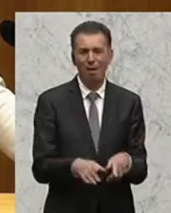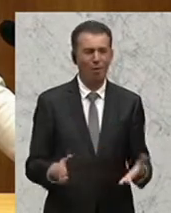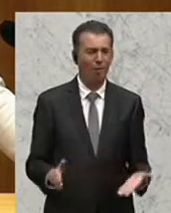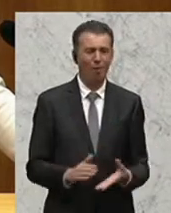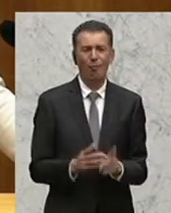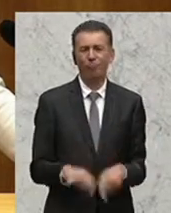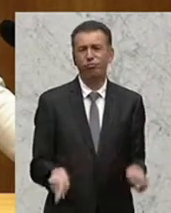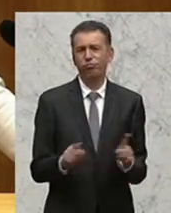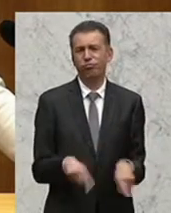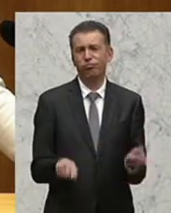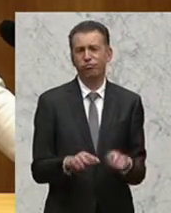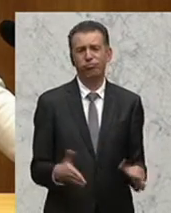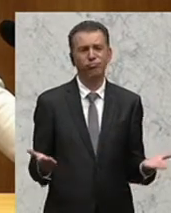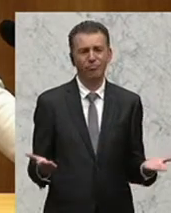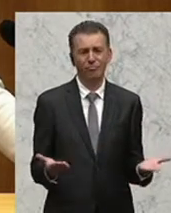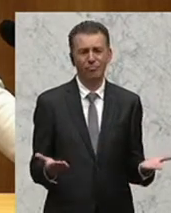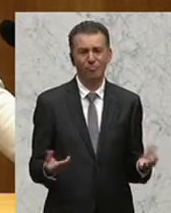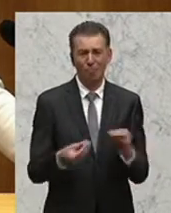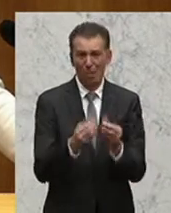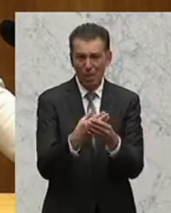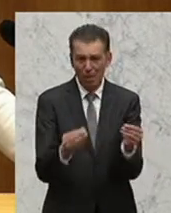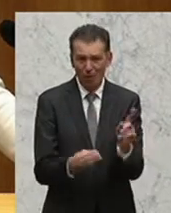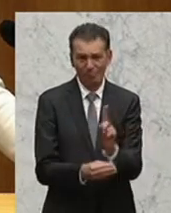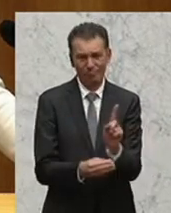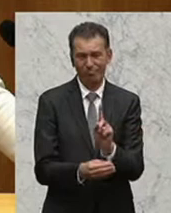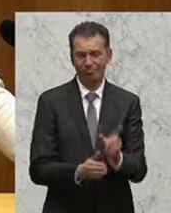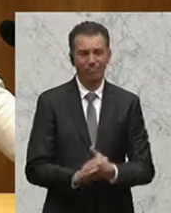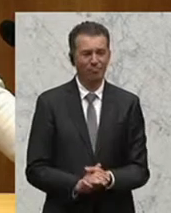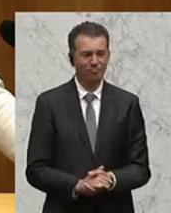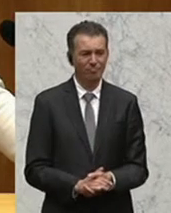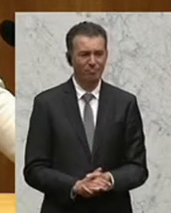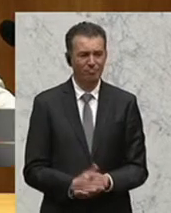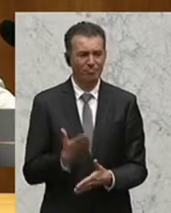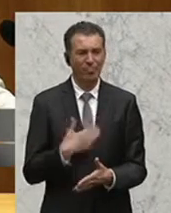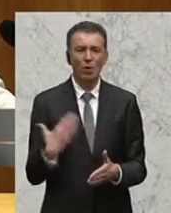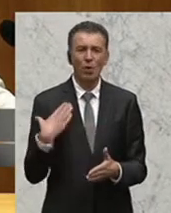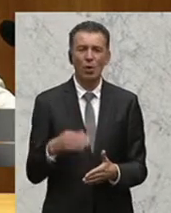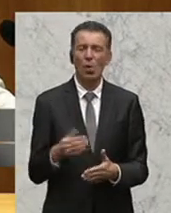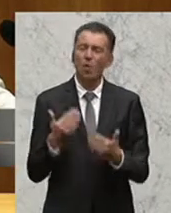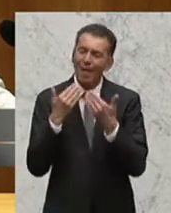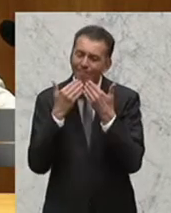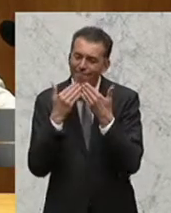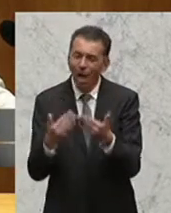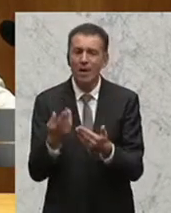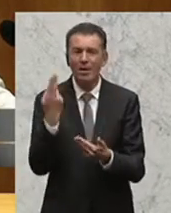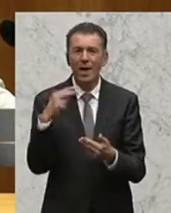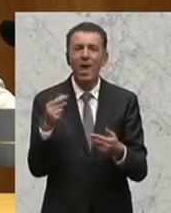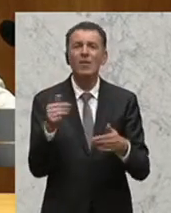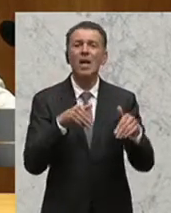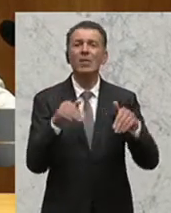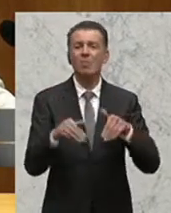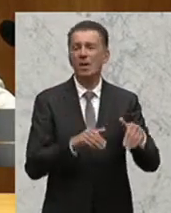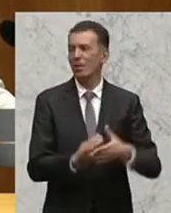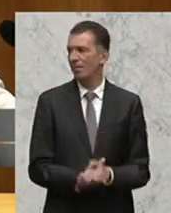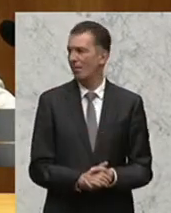dazu da, dass sie Probleme lösen sollen. Ich möchte mich einmal beim Herrn Finanzminister bedanken, der uns in